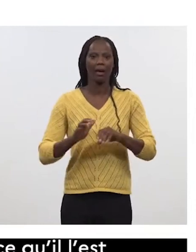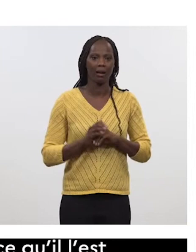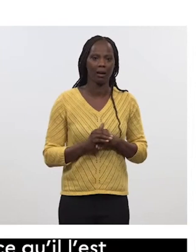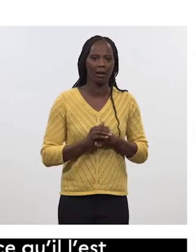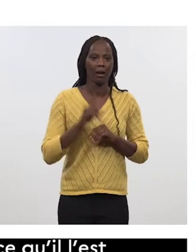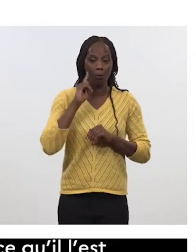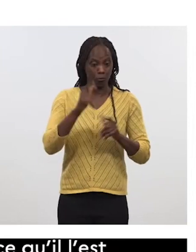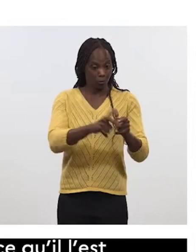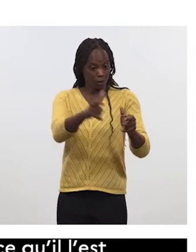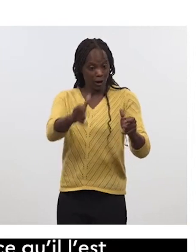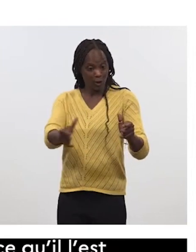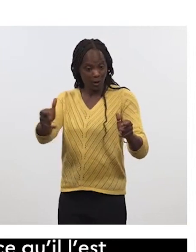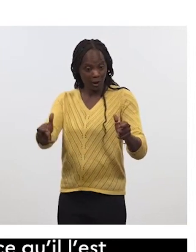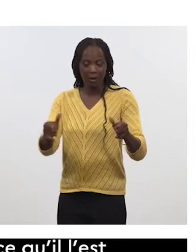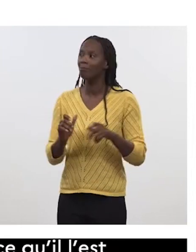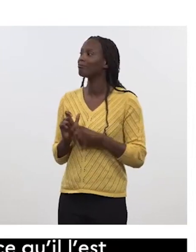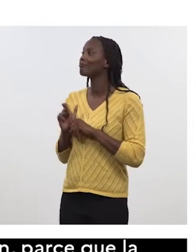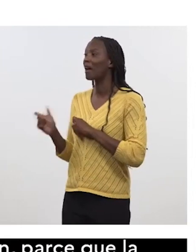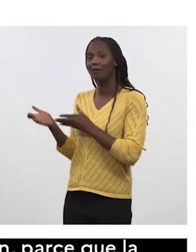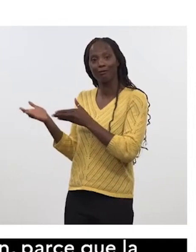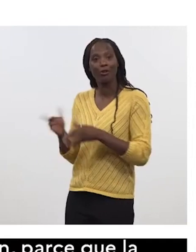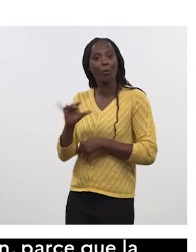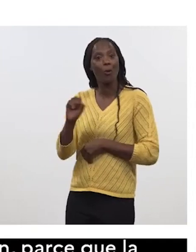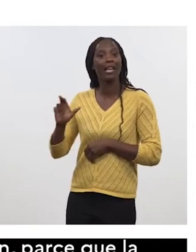-à-vis de nos industriels. Mais Boris va compléter.